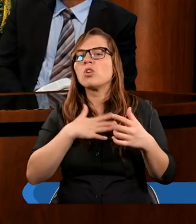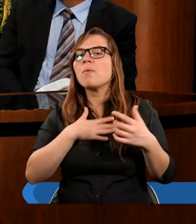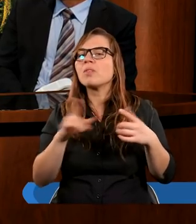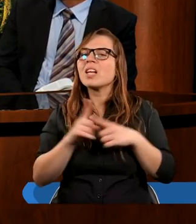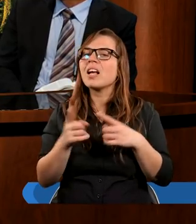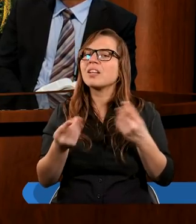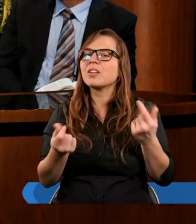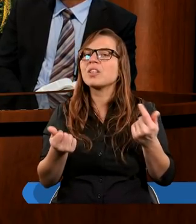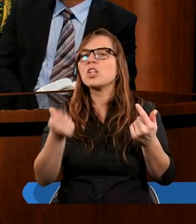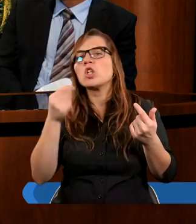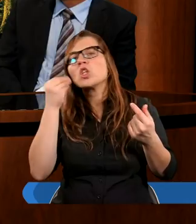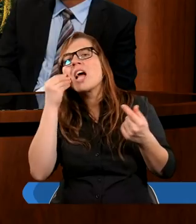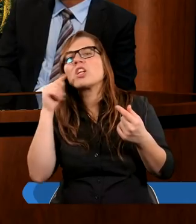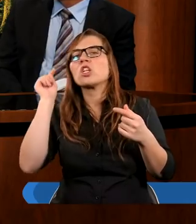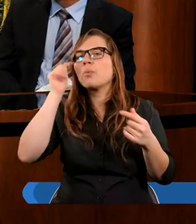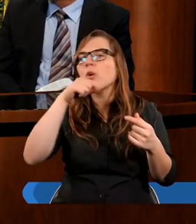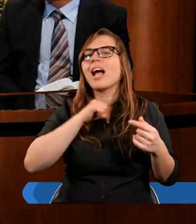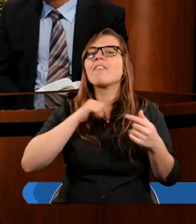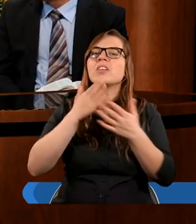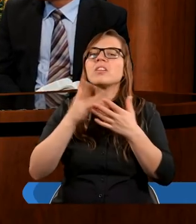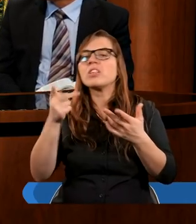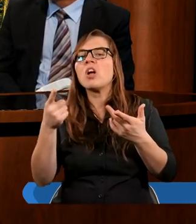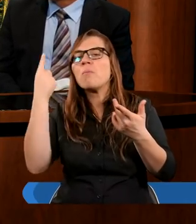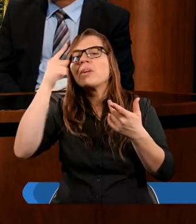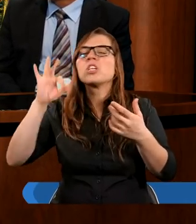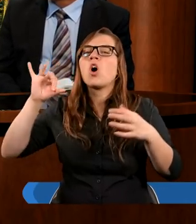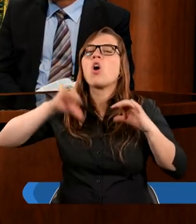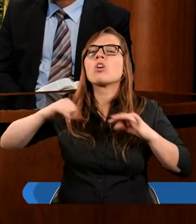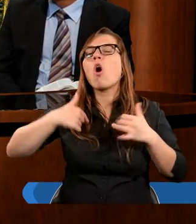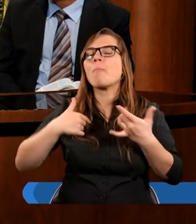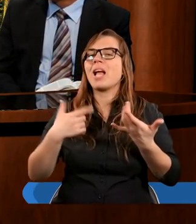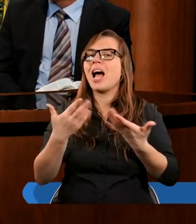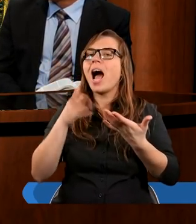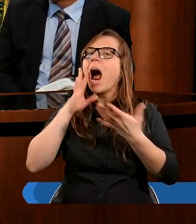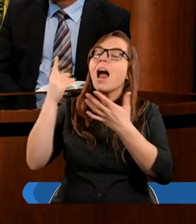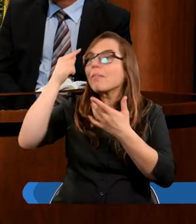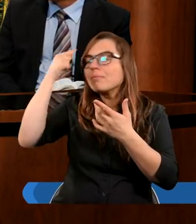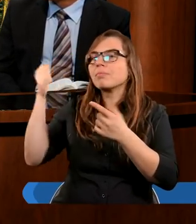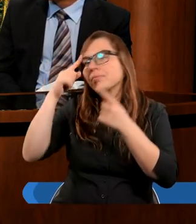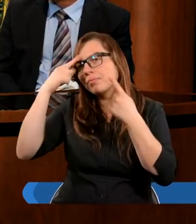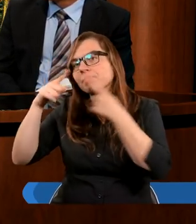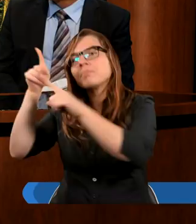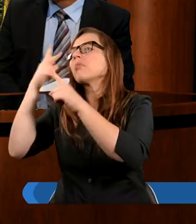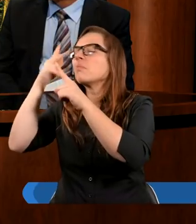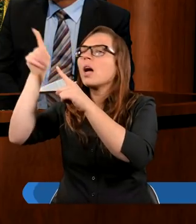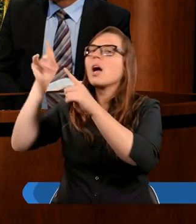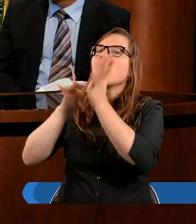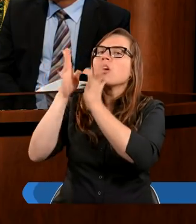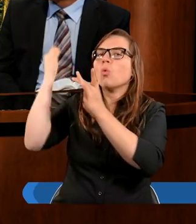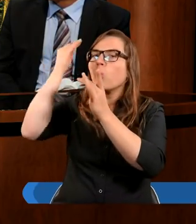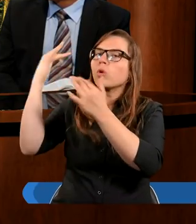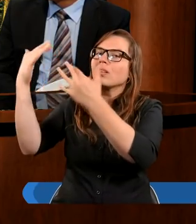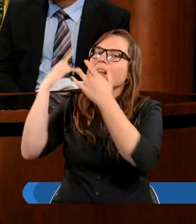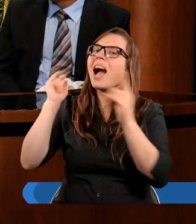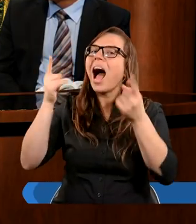sukcesu, no to wtedy coś... No wtedy musimy przyjść do Jezusa, żeby od Niego się uczyć, jak faktycznie